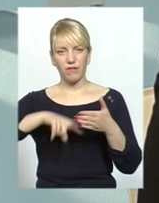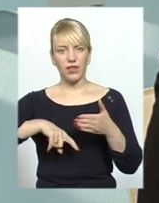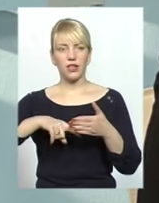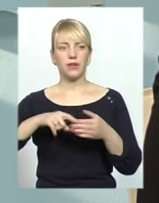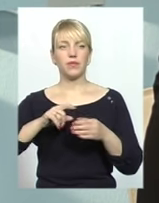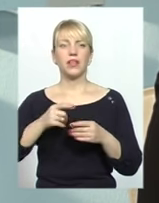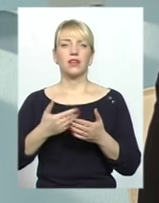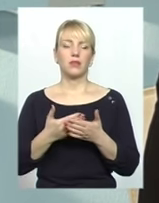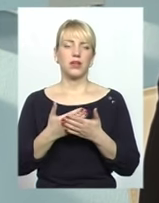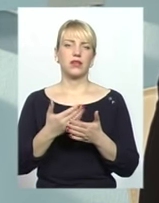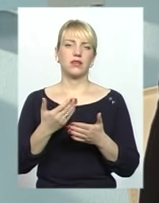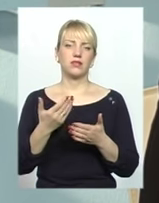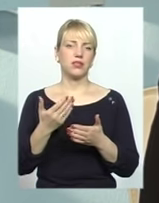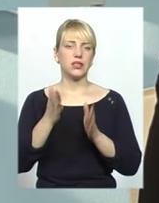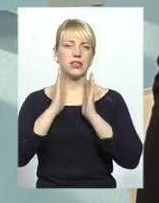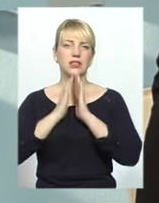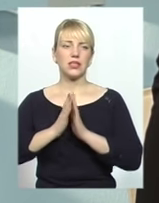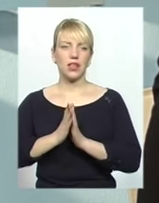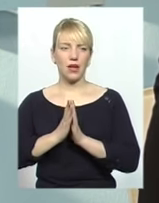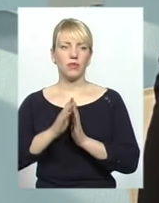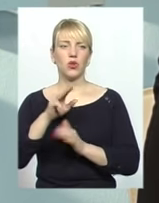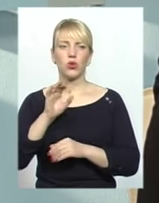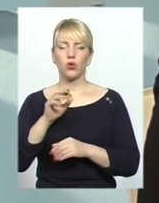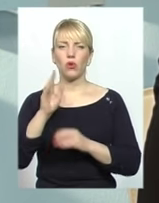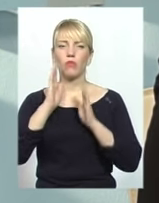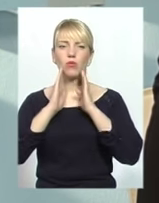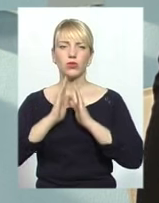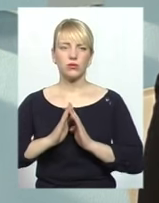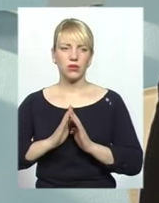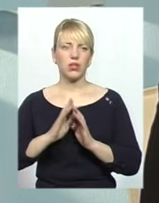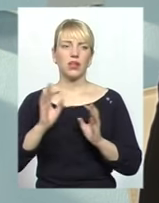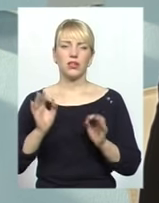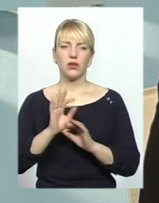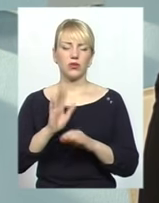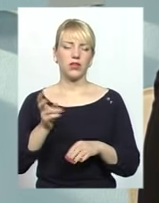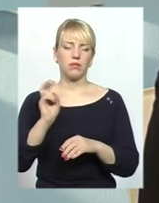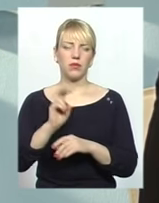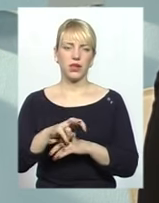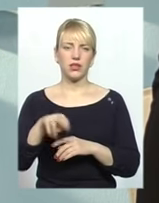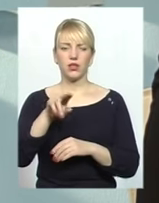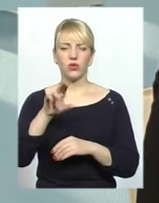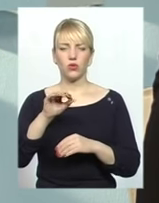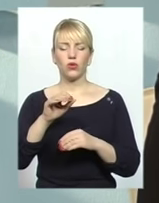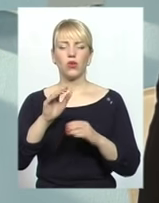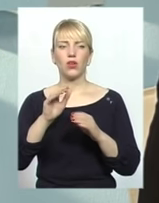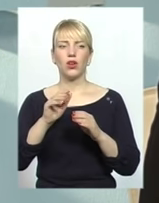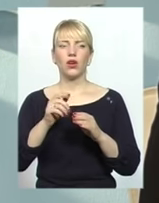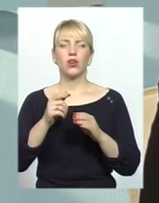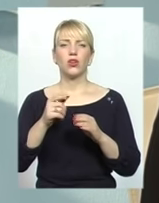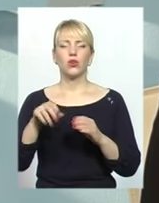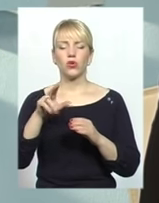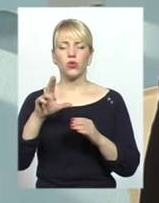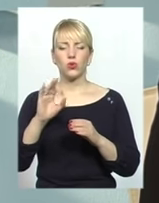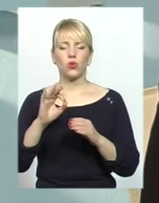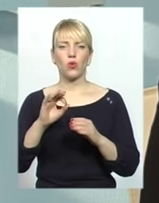іслам, вона не прийде до костелу молитися. Тому що він має свою сторону, він знає куди йому йти.